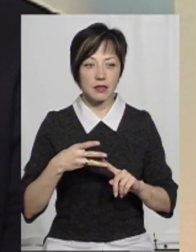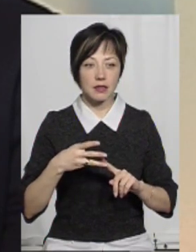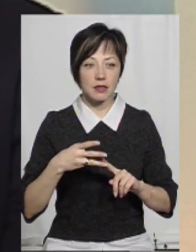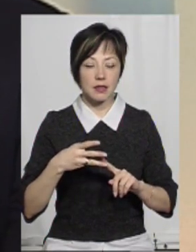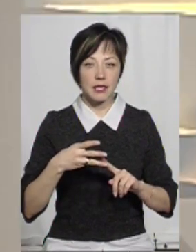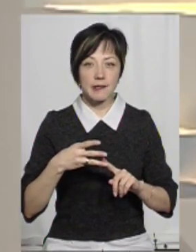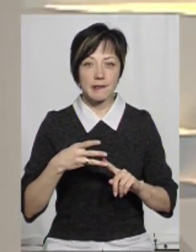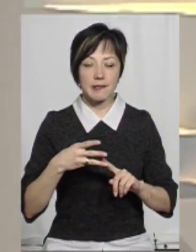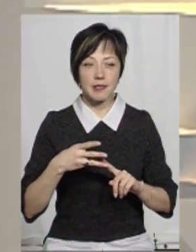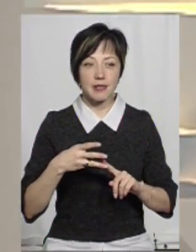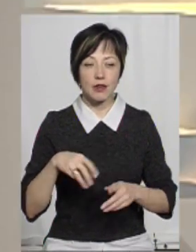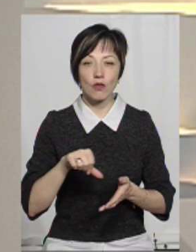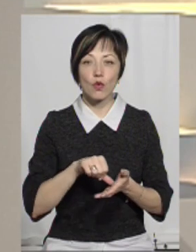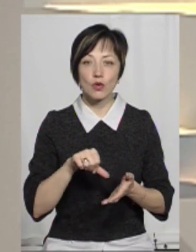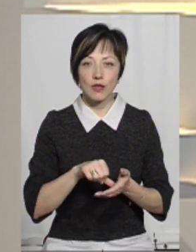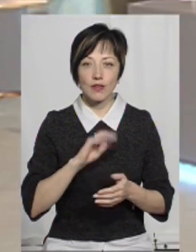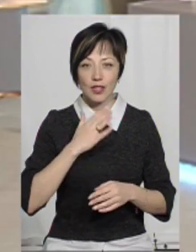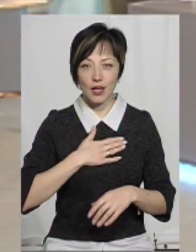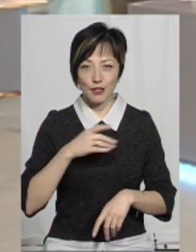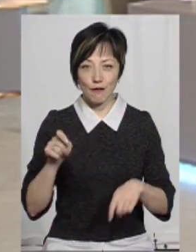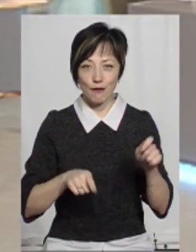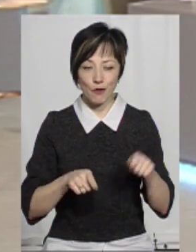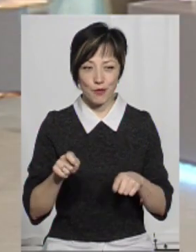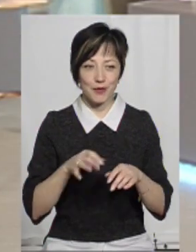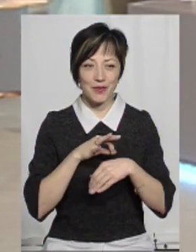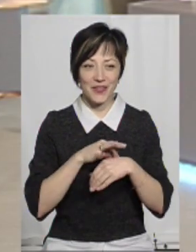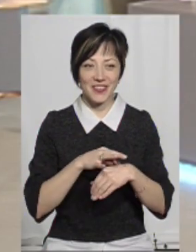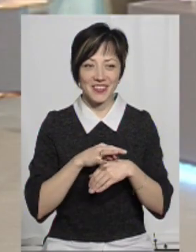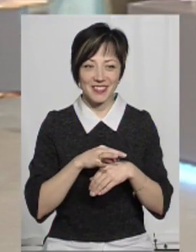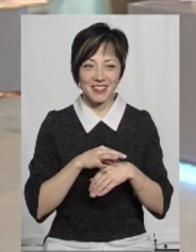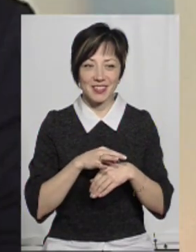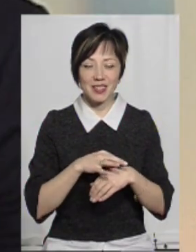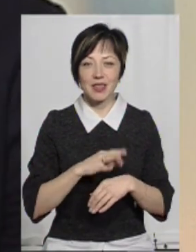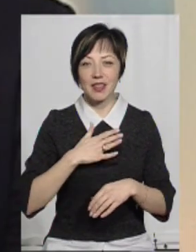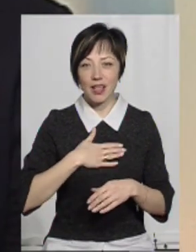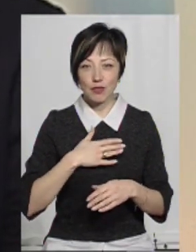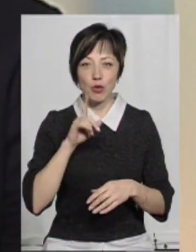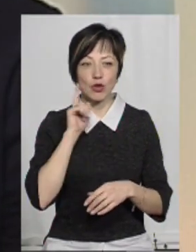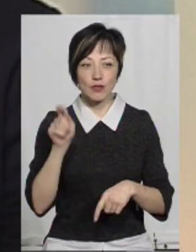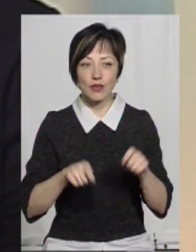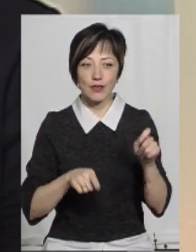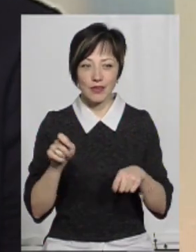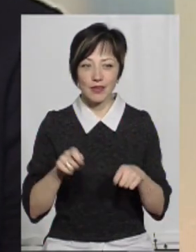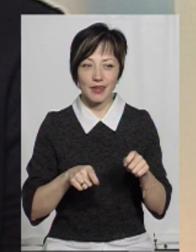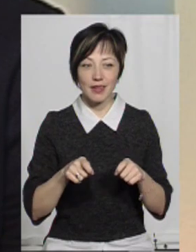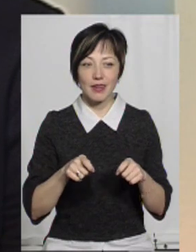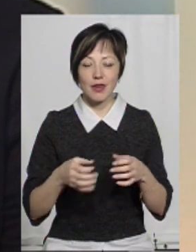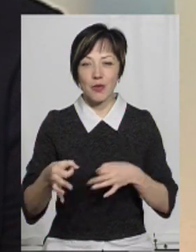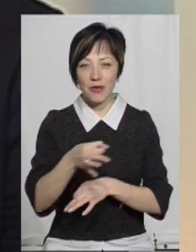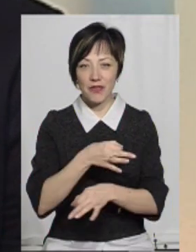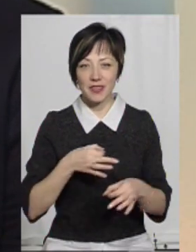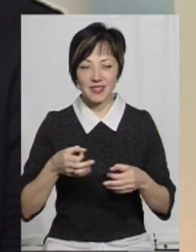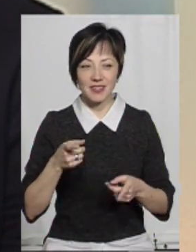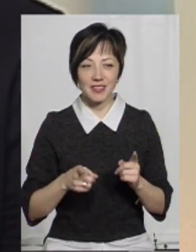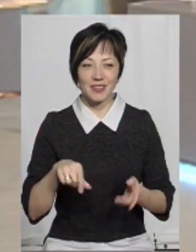третє. І участь в наших форумах, які будуть проходити в кінці події. Ну, ми наш молодіжний форум, так, оговарювали,